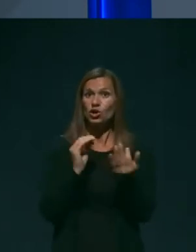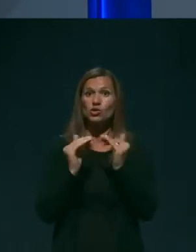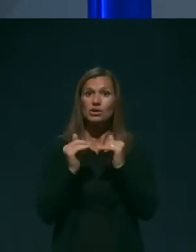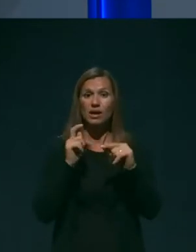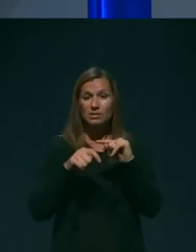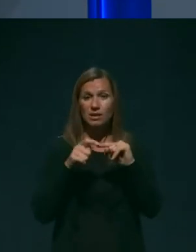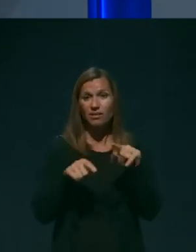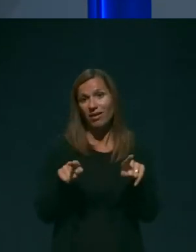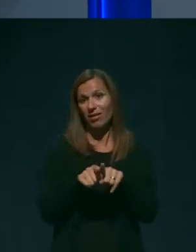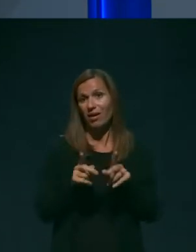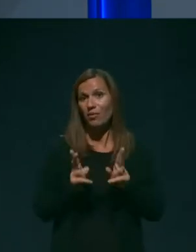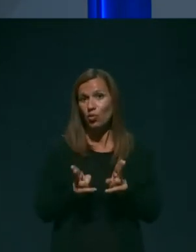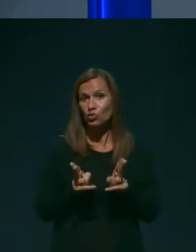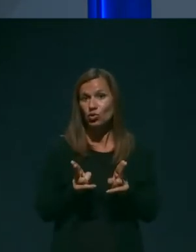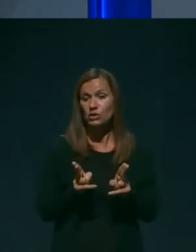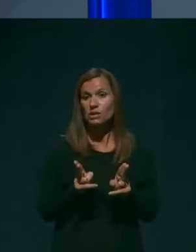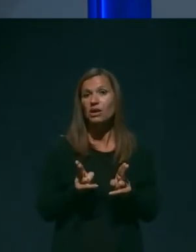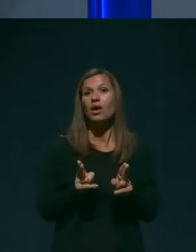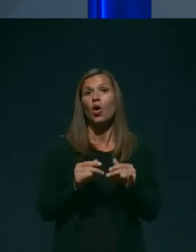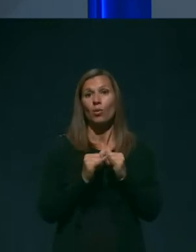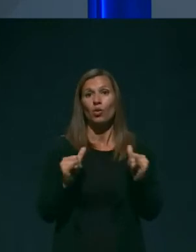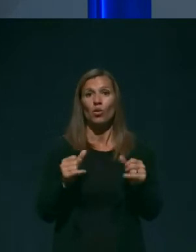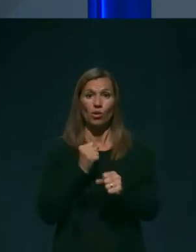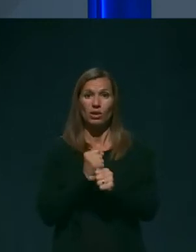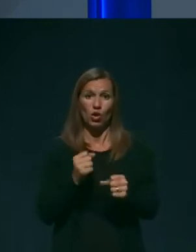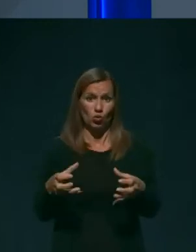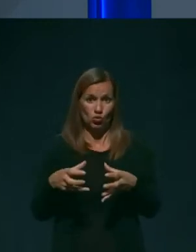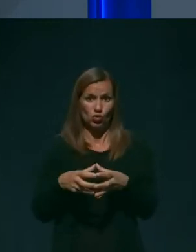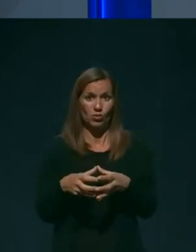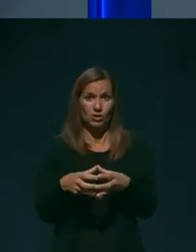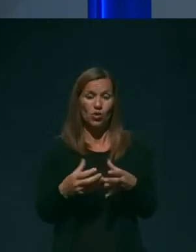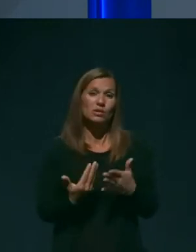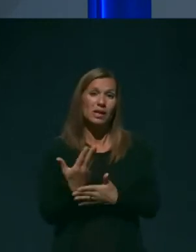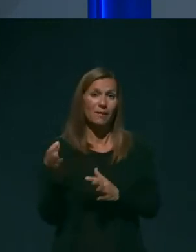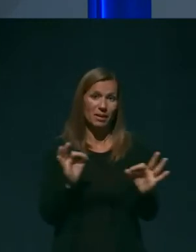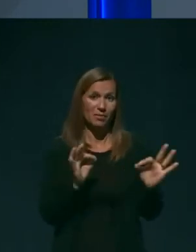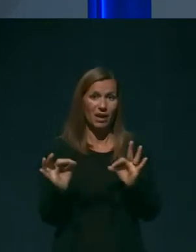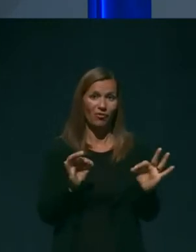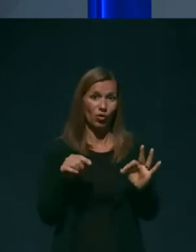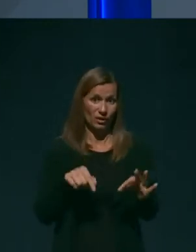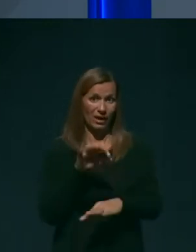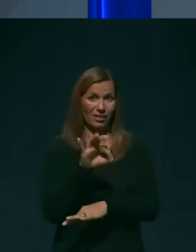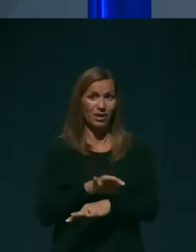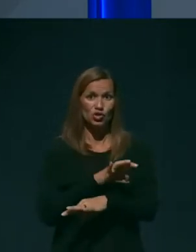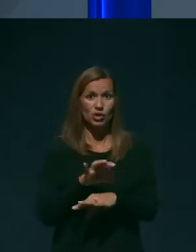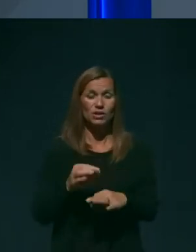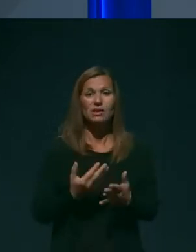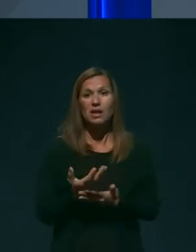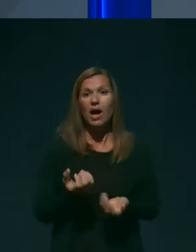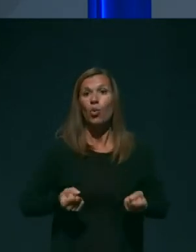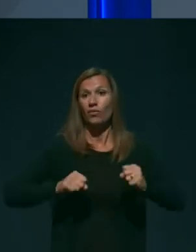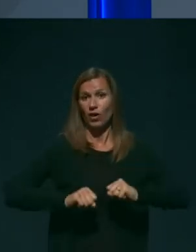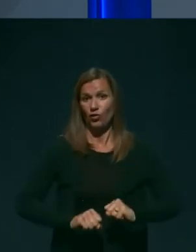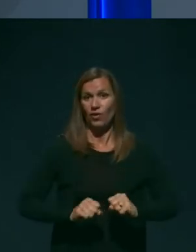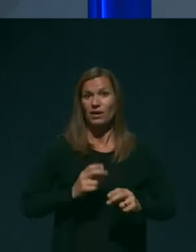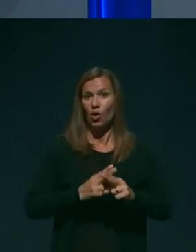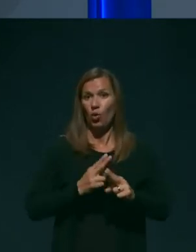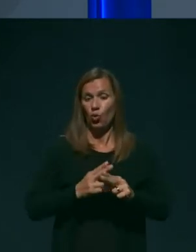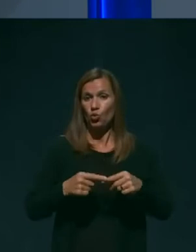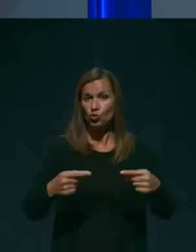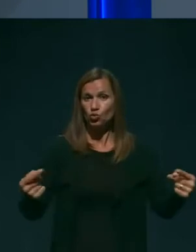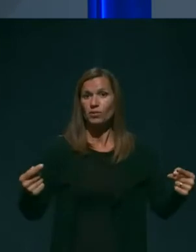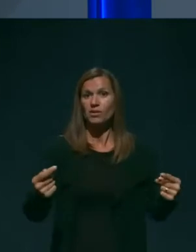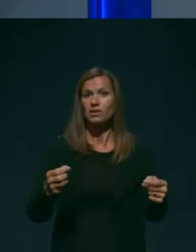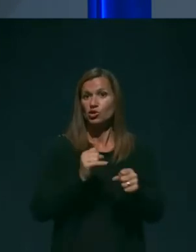enake možnosti oblikujemo delovno skupino za pripravo tega načrta za obvladovanje okušb s COVID-19,